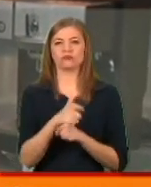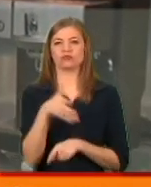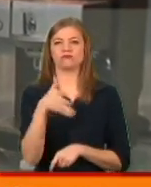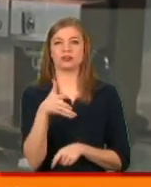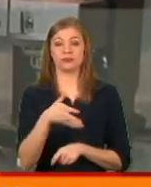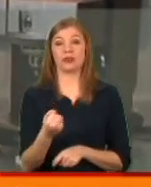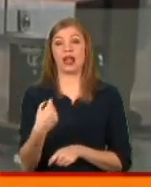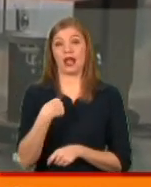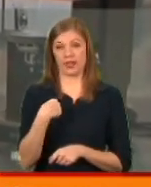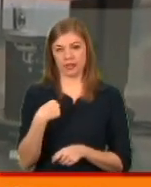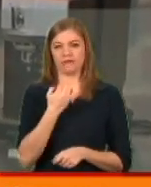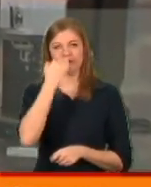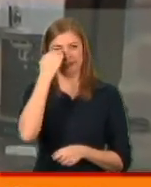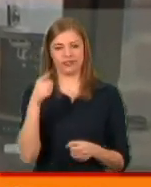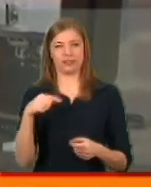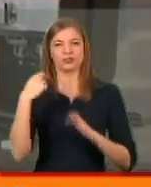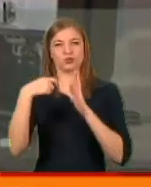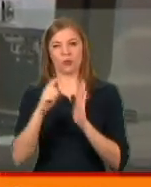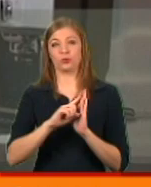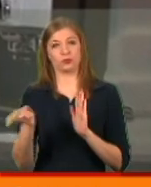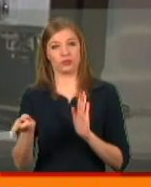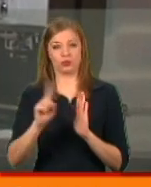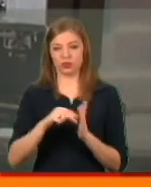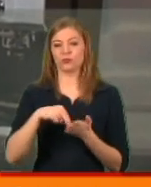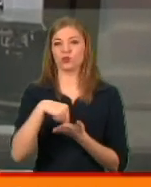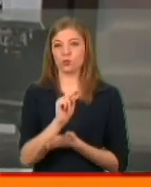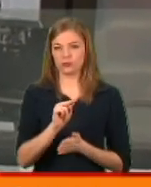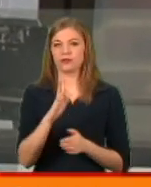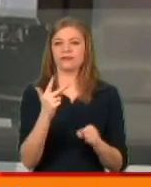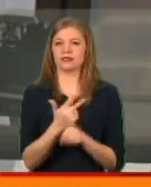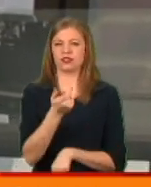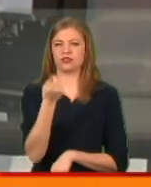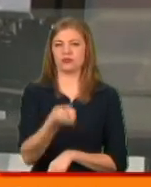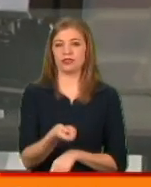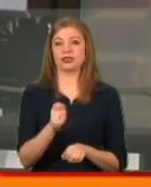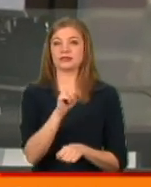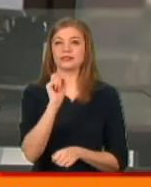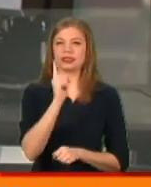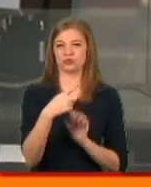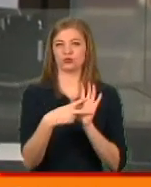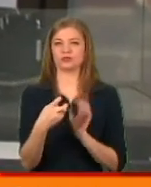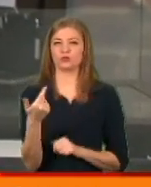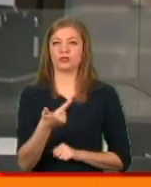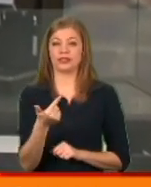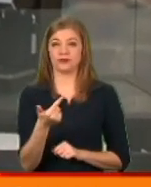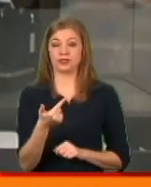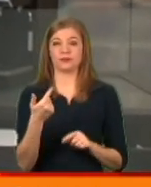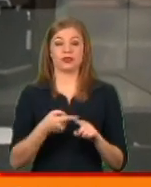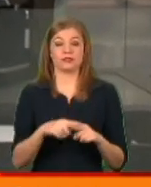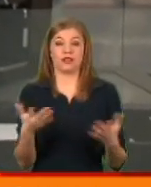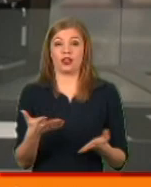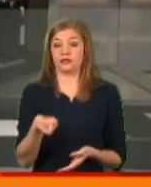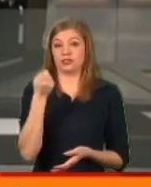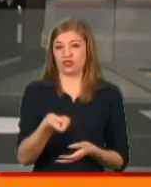гривень, а я завдяки зйомкам спецпроекту «Туди-сюди» купив його утричі дешевше, всього за 1700 гривень. Це якась